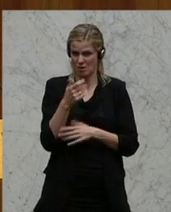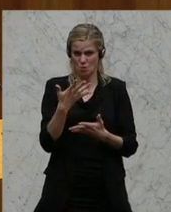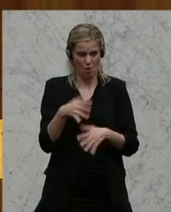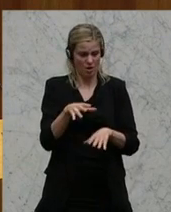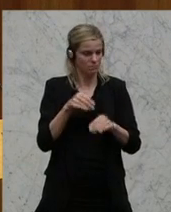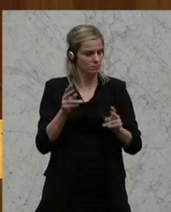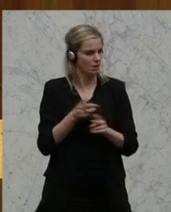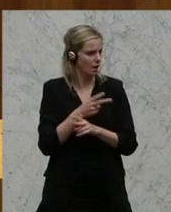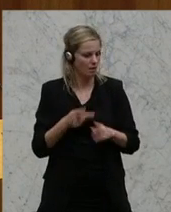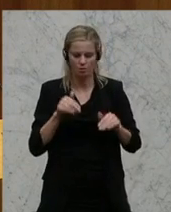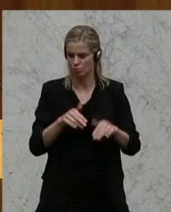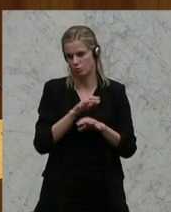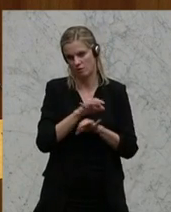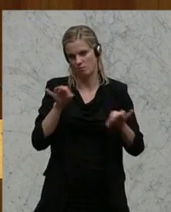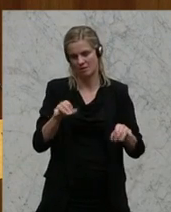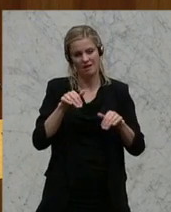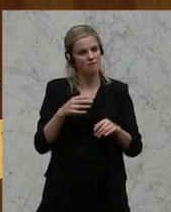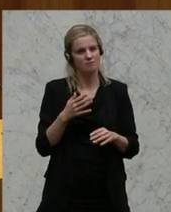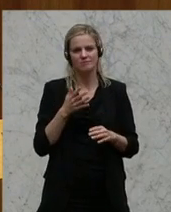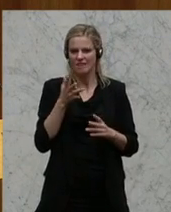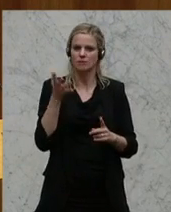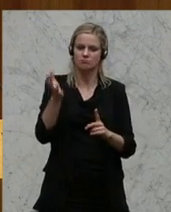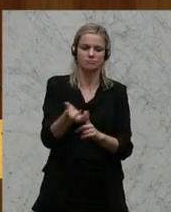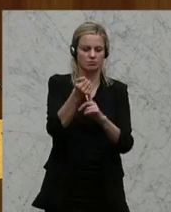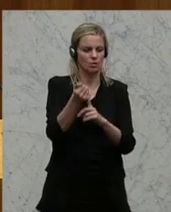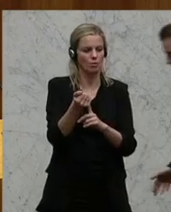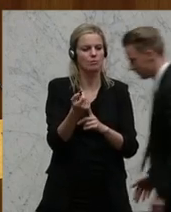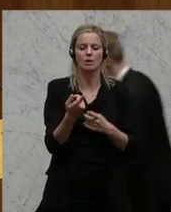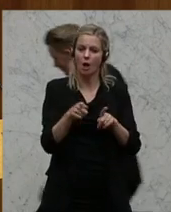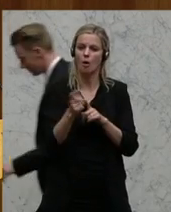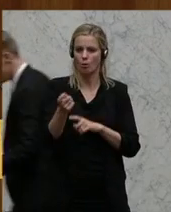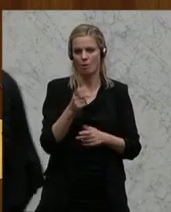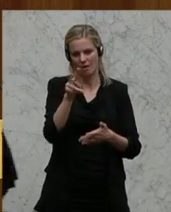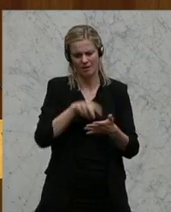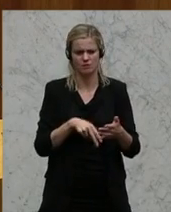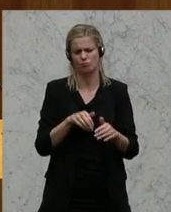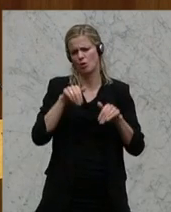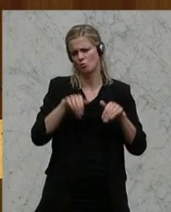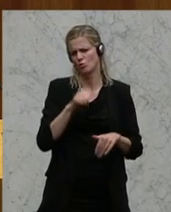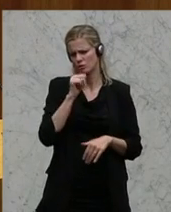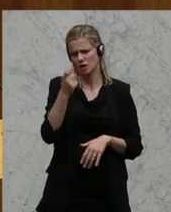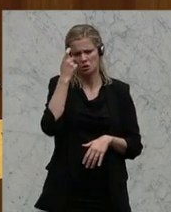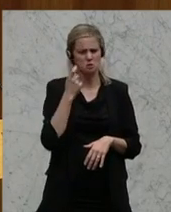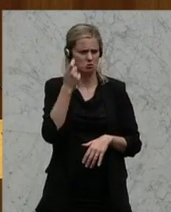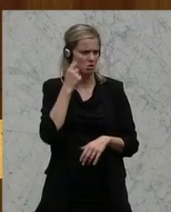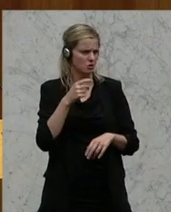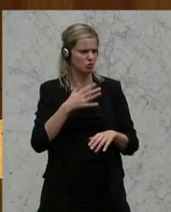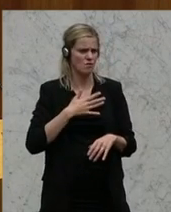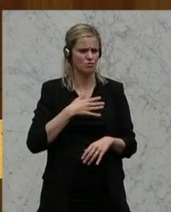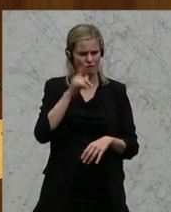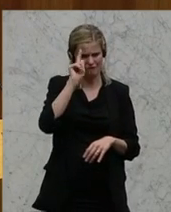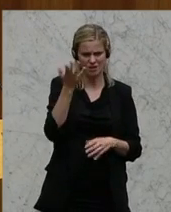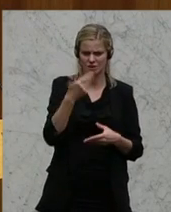akzeptieren. Das muss halt auch verbessert werden. Das werden wir erreichen. Dann werden wir auch lesen gehen. Ja, und im Übrigen macht es euch keine Sorgen. Wir wissen sonst auch relativ gut, was da vorgeht.